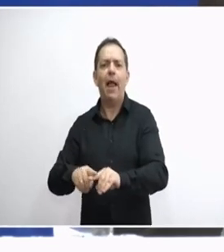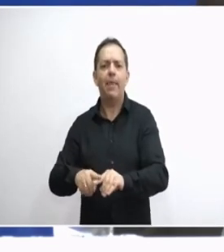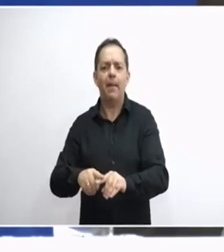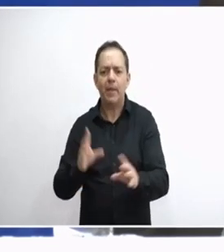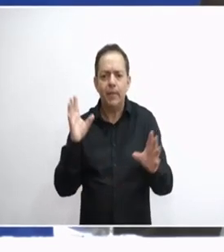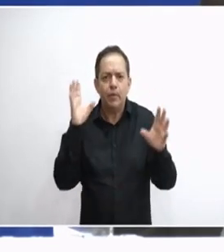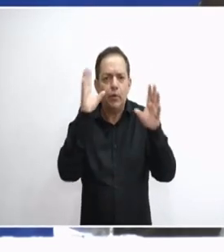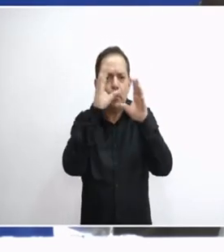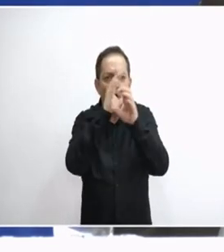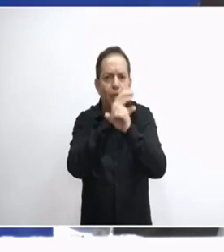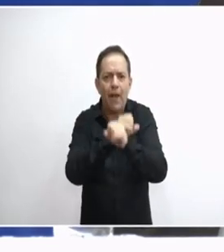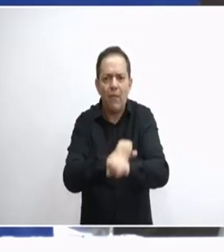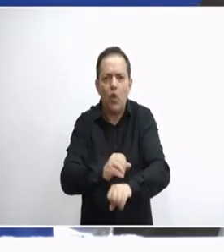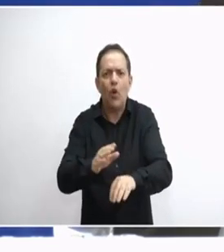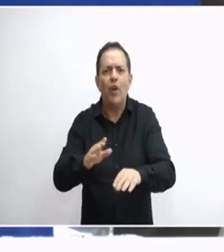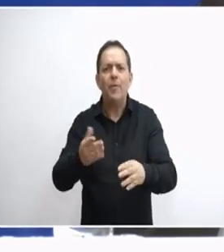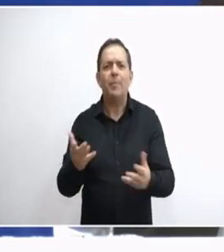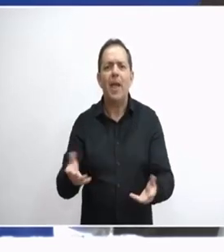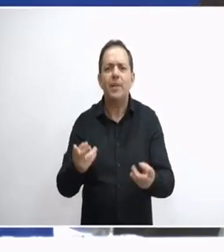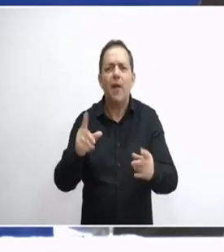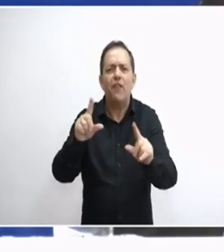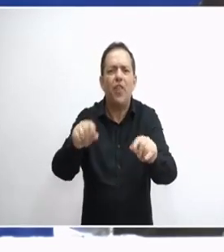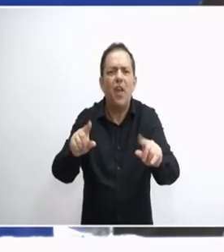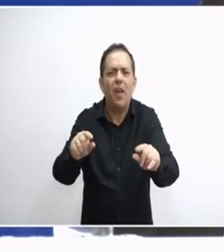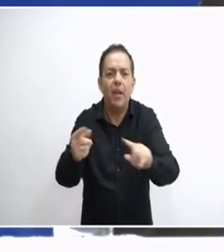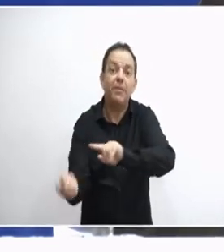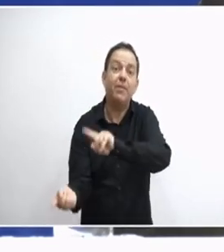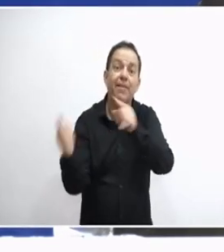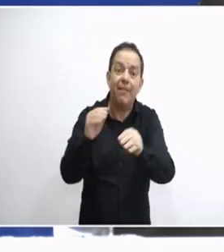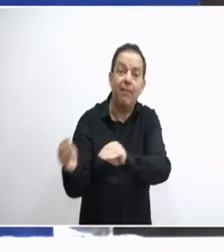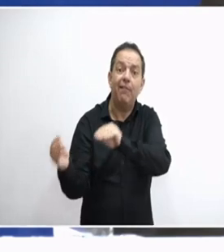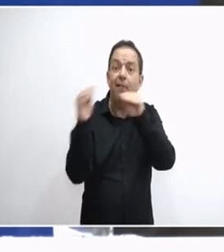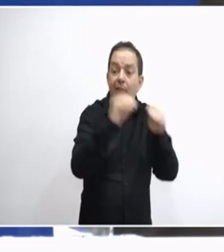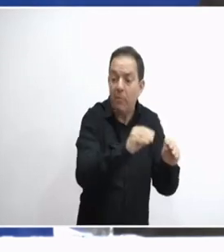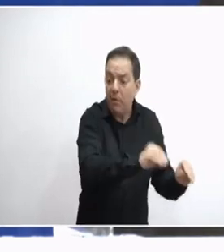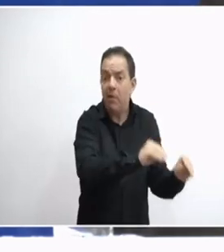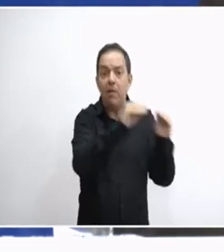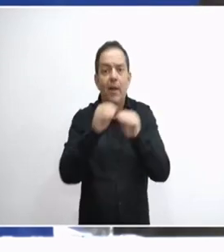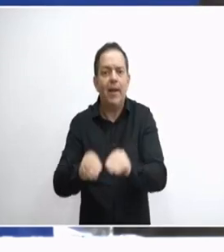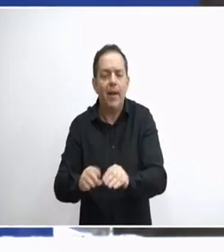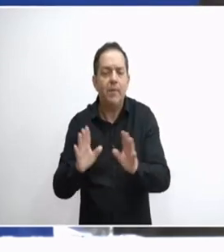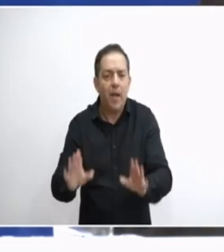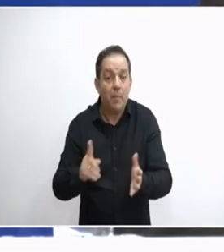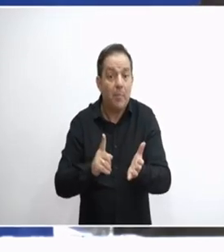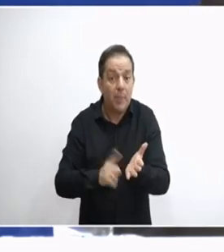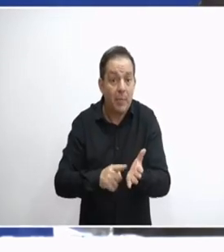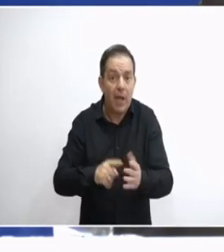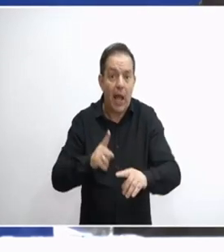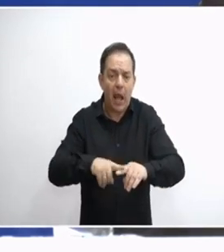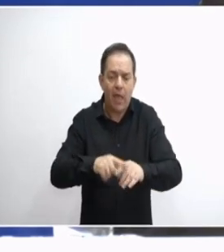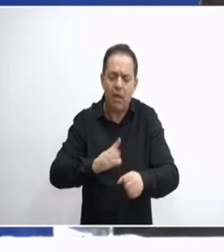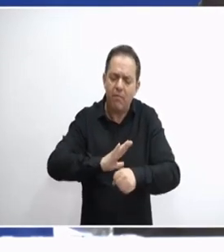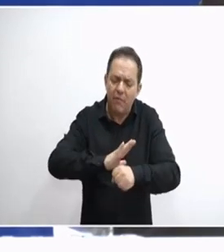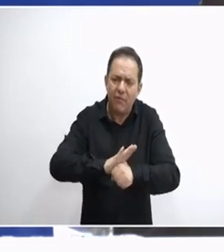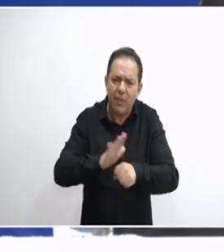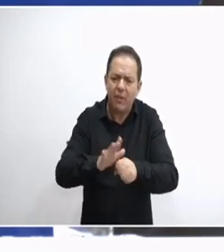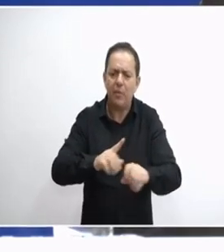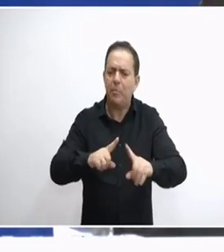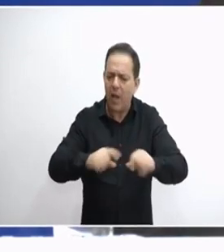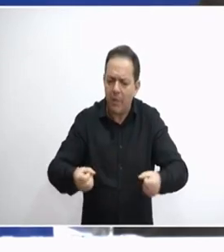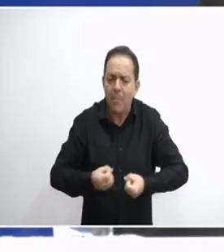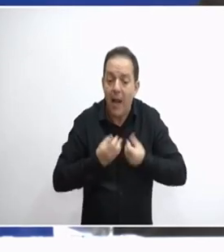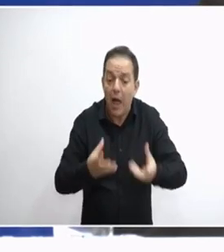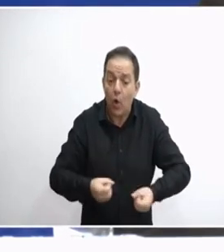σκοτεινή ανταγωνιστικότητα έναντι των προϊόντων μας. Όμως, το πρώτο που πρέπει να λυθεί είναι ότι η χώρα μας θα πρέπει να είναι αυτάρκης στα προϊόντα και